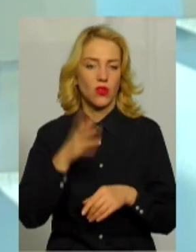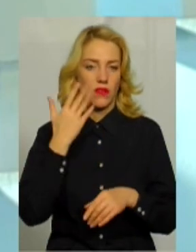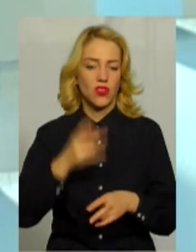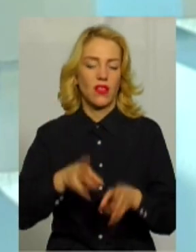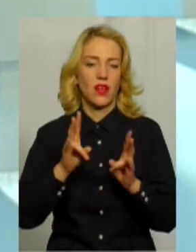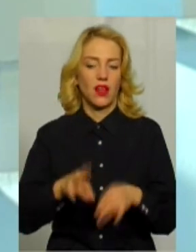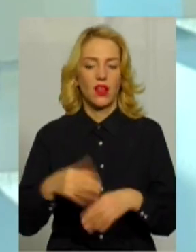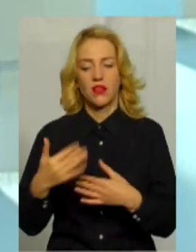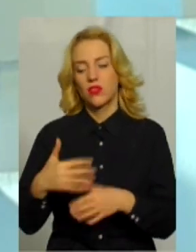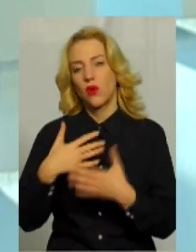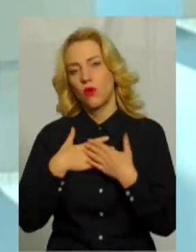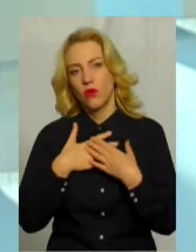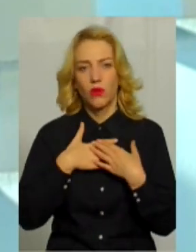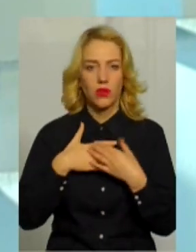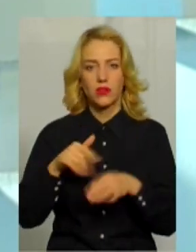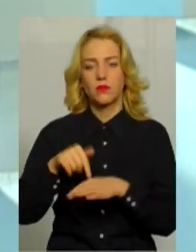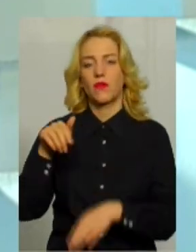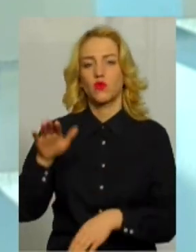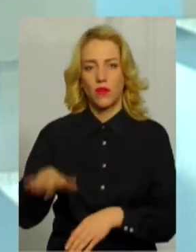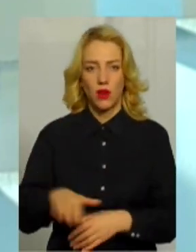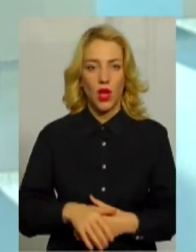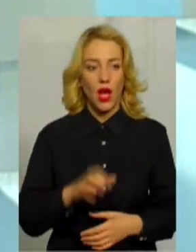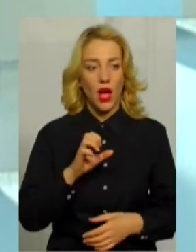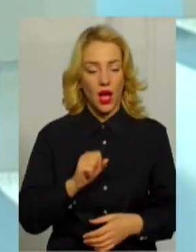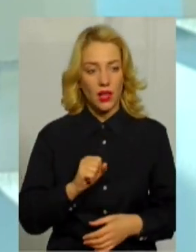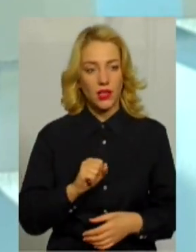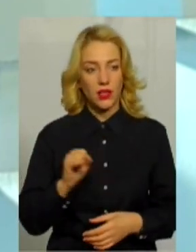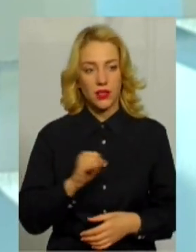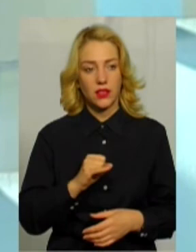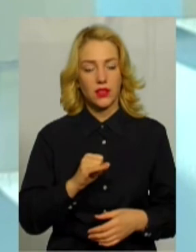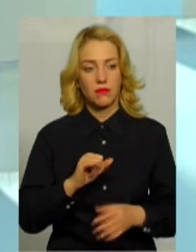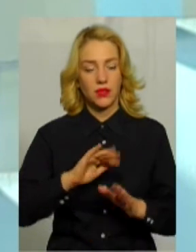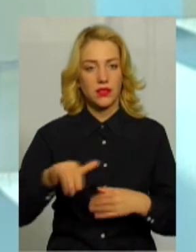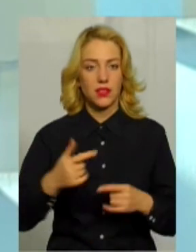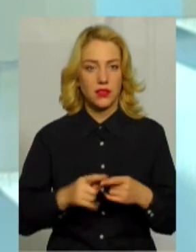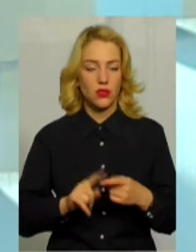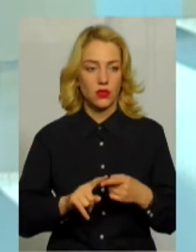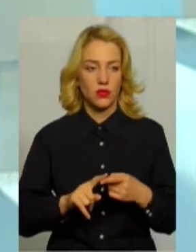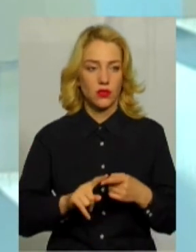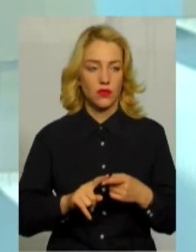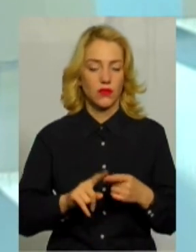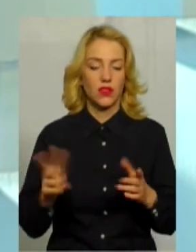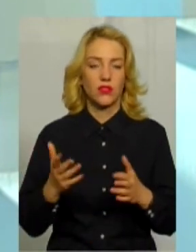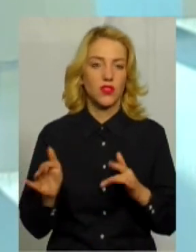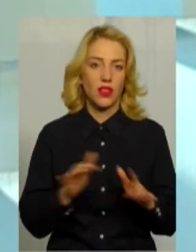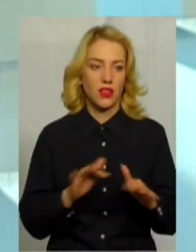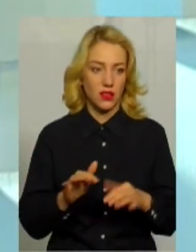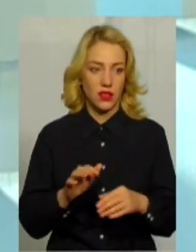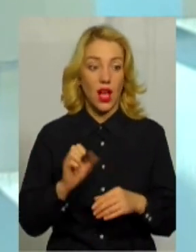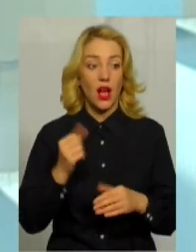трагедія, співчувати, і вже після того якісь вчиняти дії.